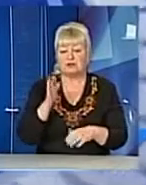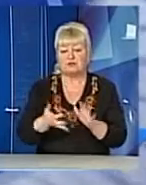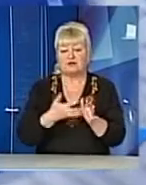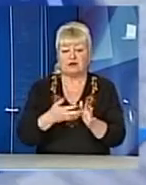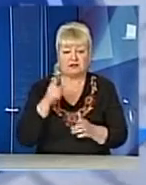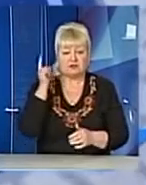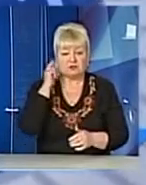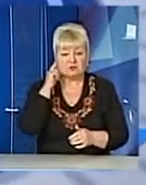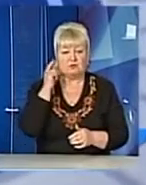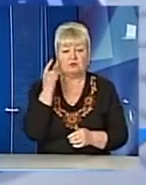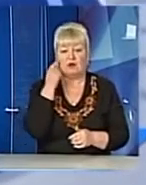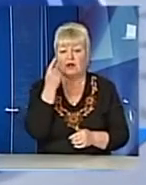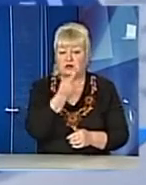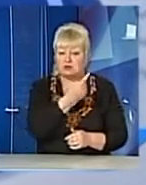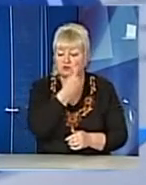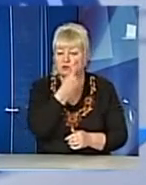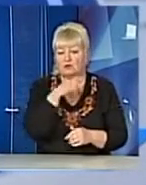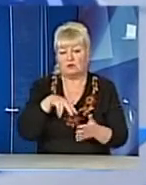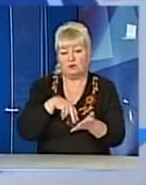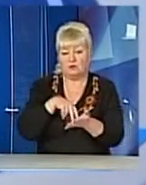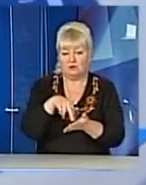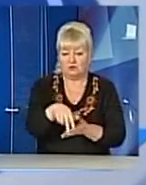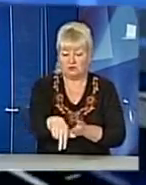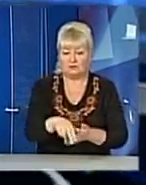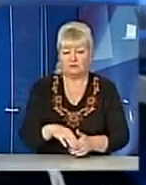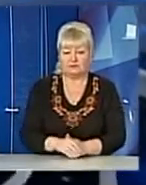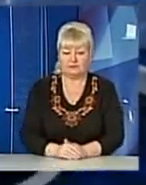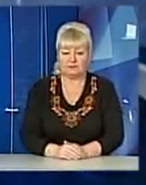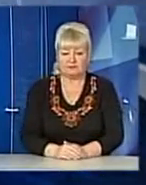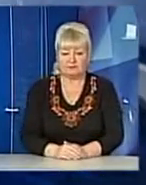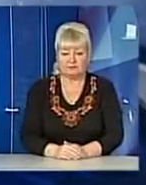слуху, зору, опорно-рухового апарату.